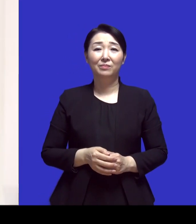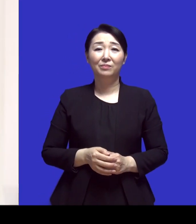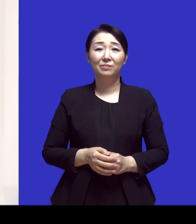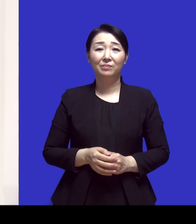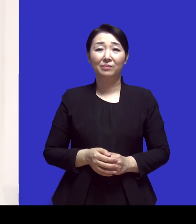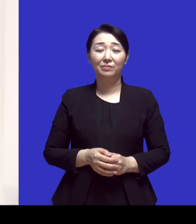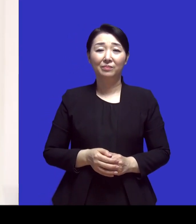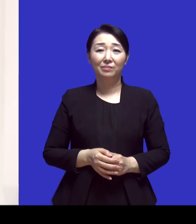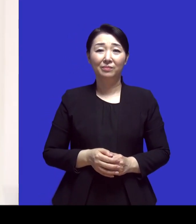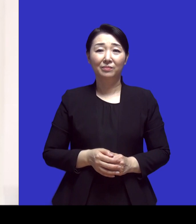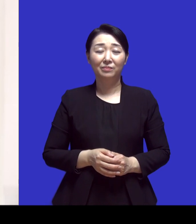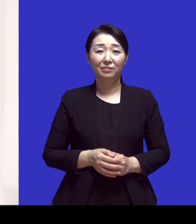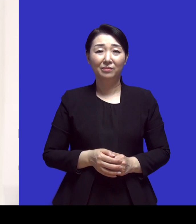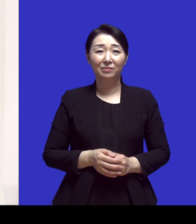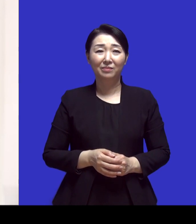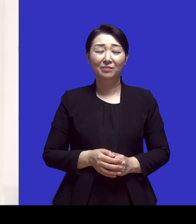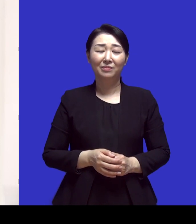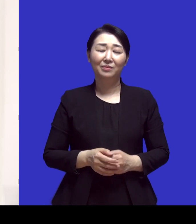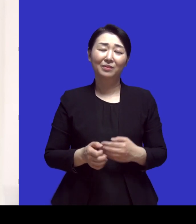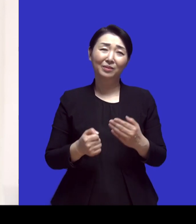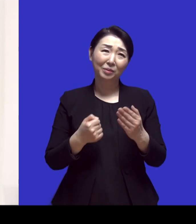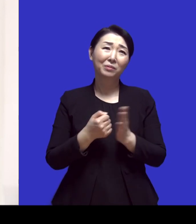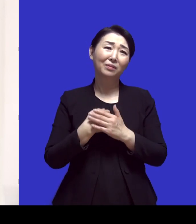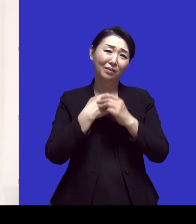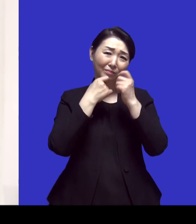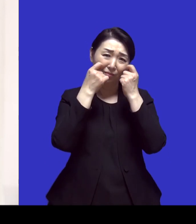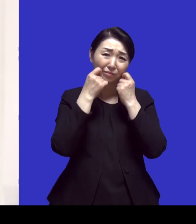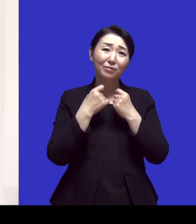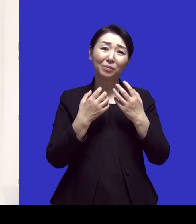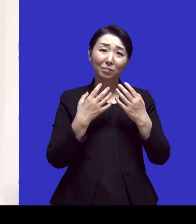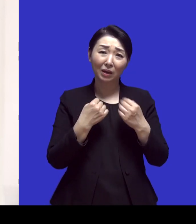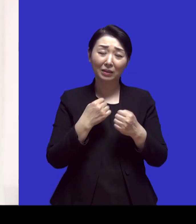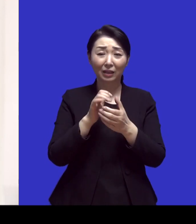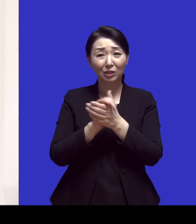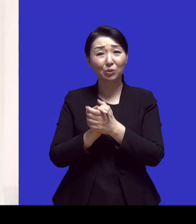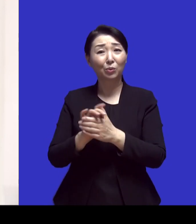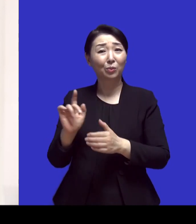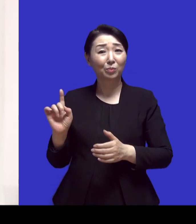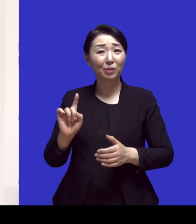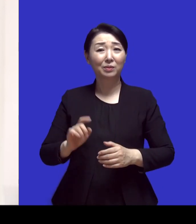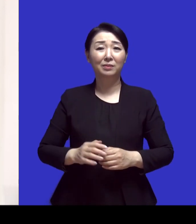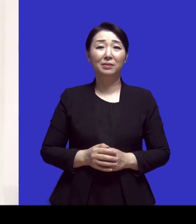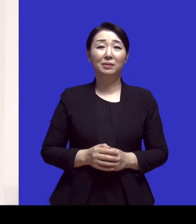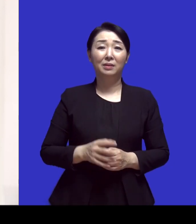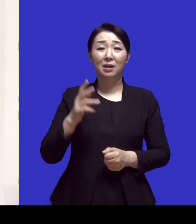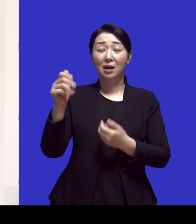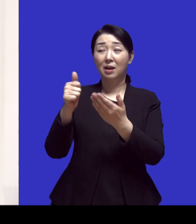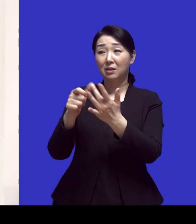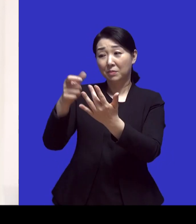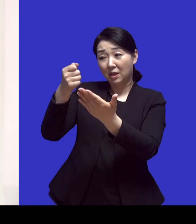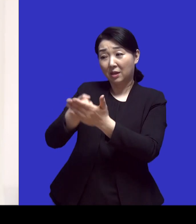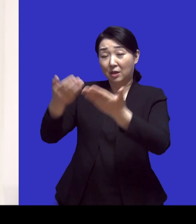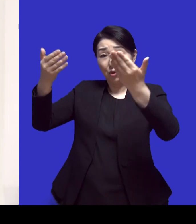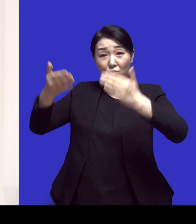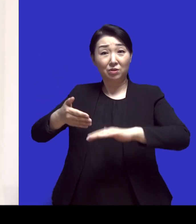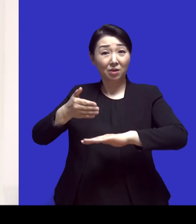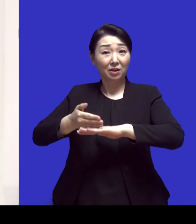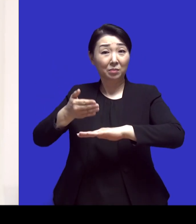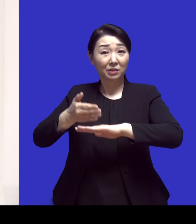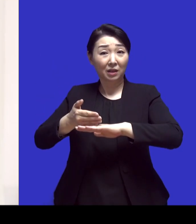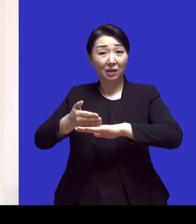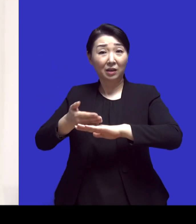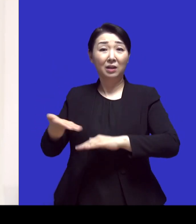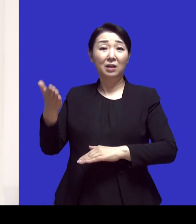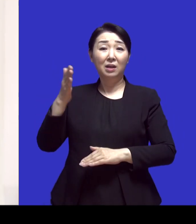더 많이 울었죠 근데 울면서 또 제가 기도하기를 하나님 택해 주신 거 감사하지만